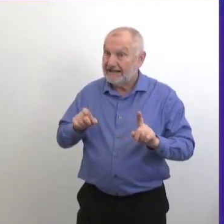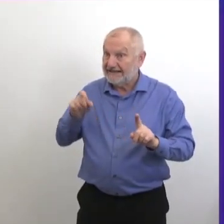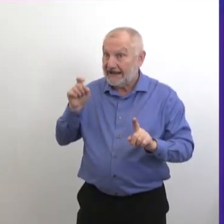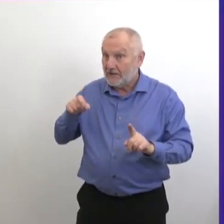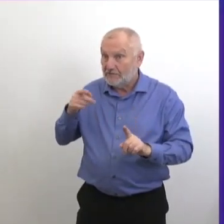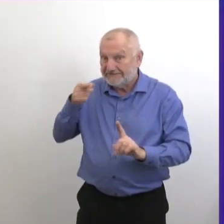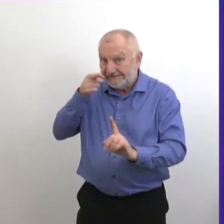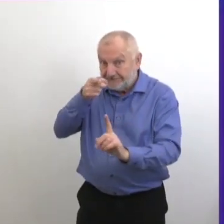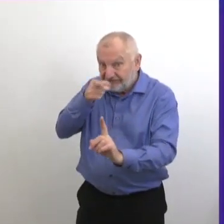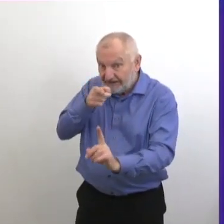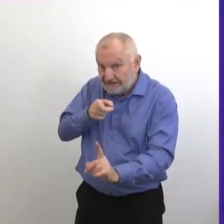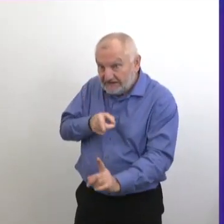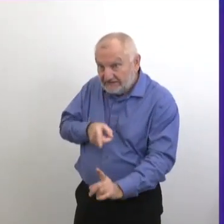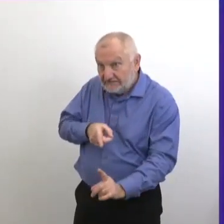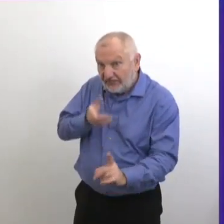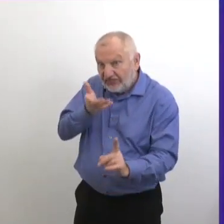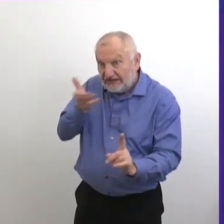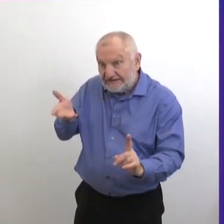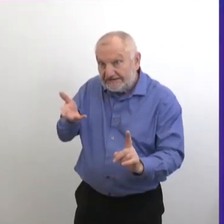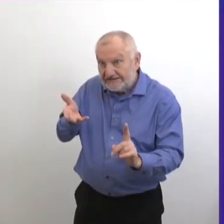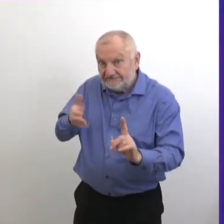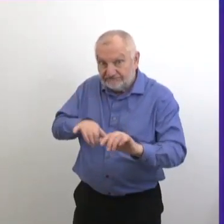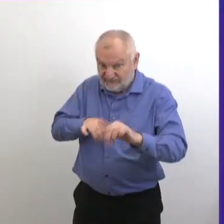détails. C'est un défi.